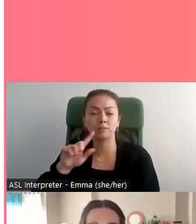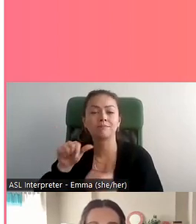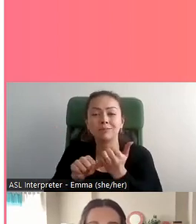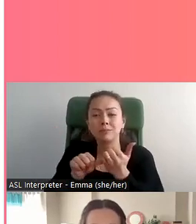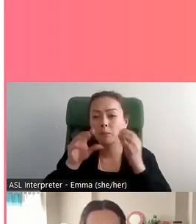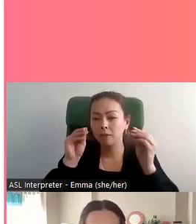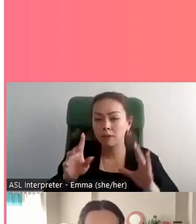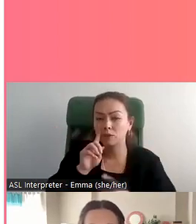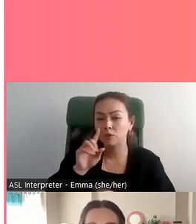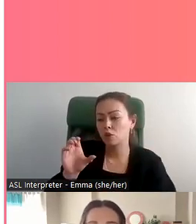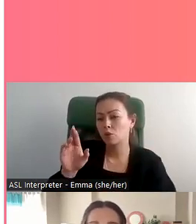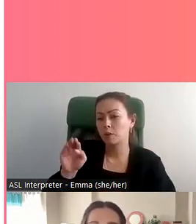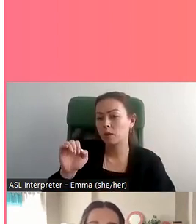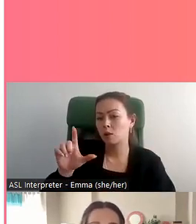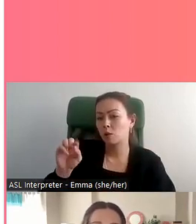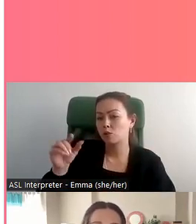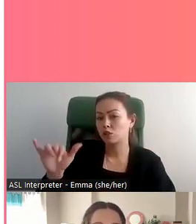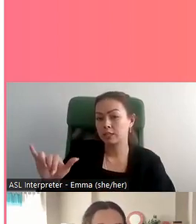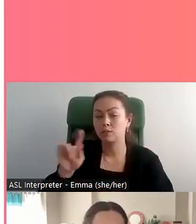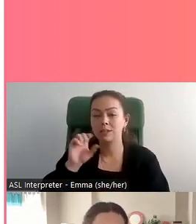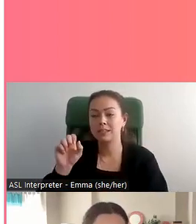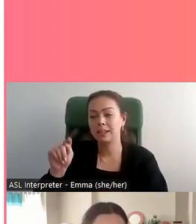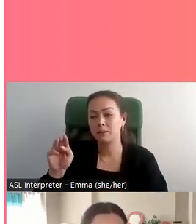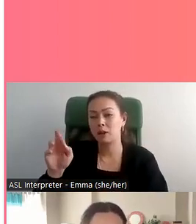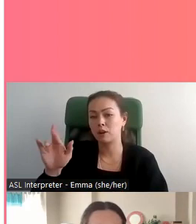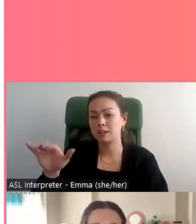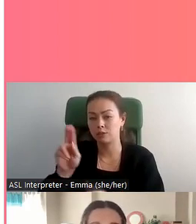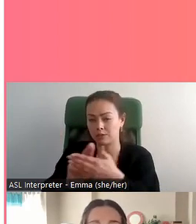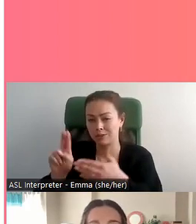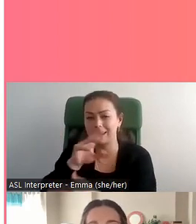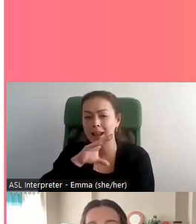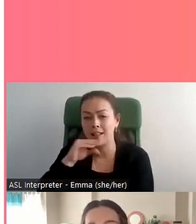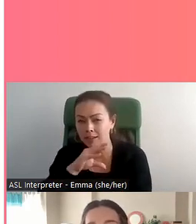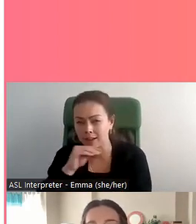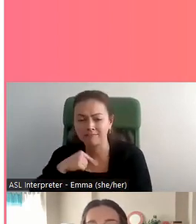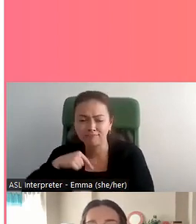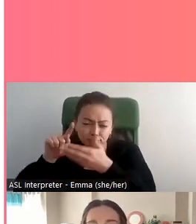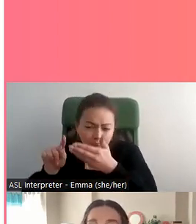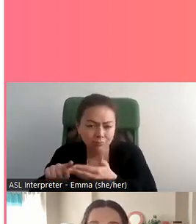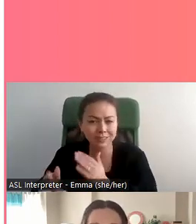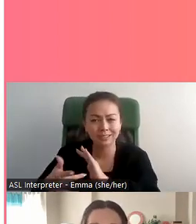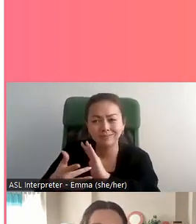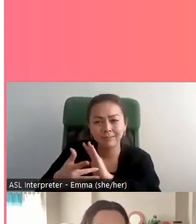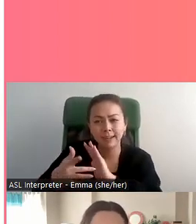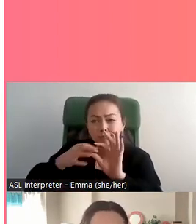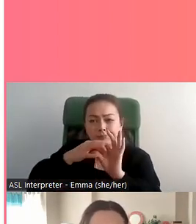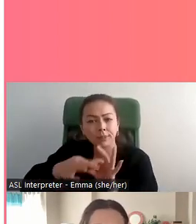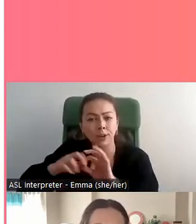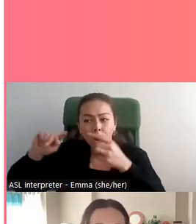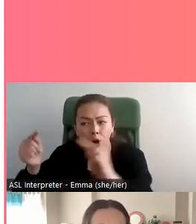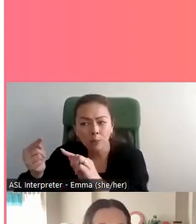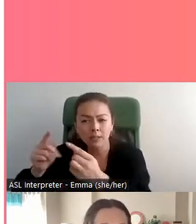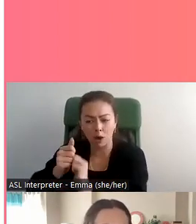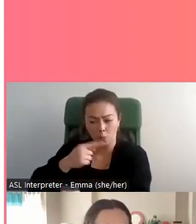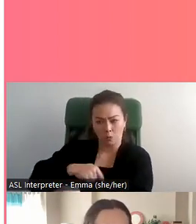criminologie à l'Université St Mary's à Halifax où je recherche les préjudices causés par la technologie et comment y